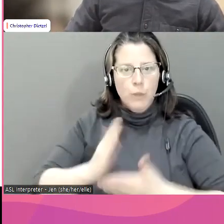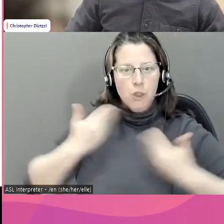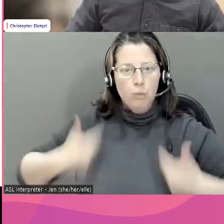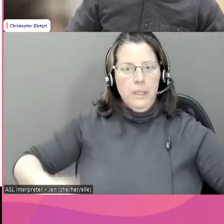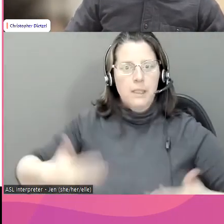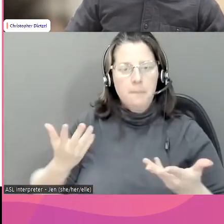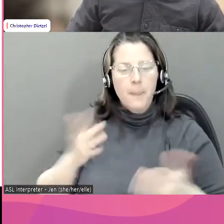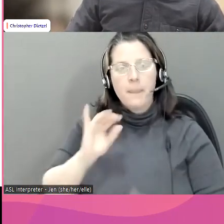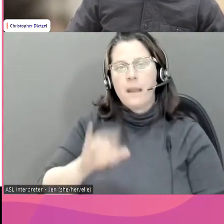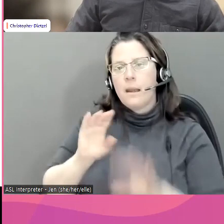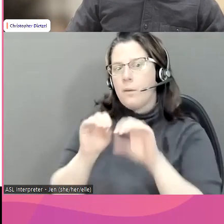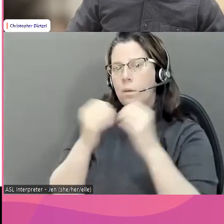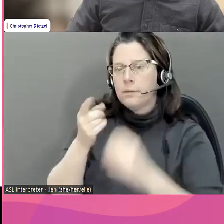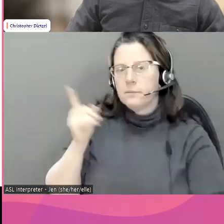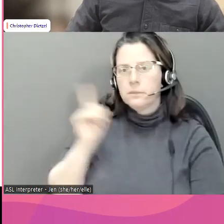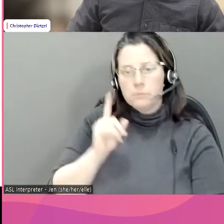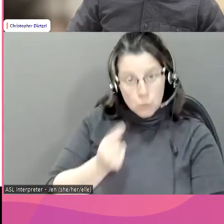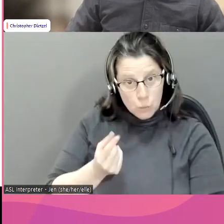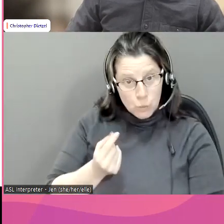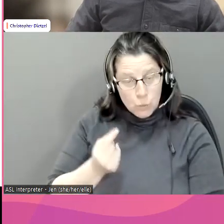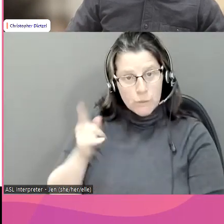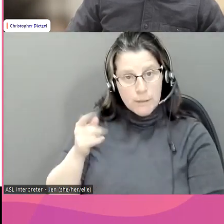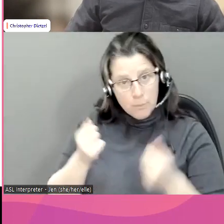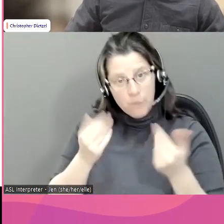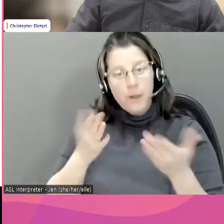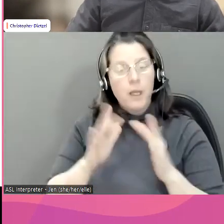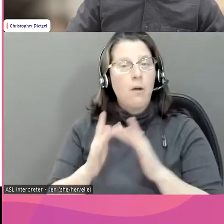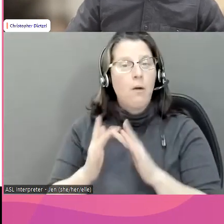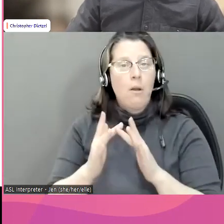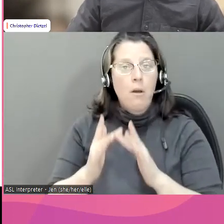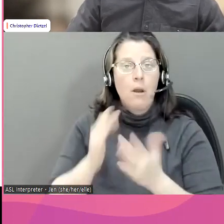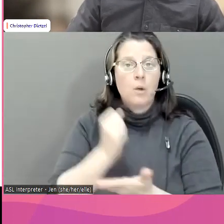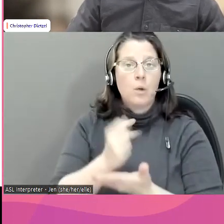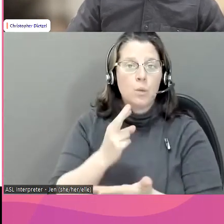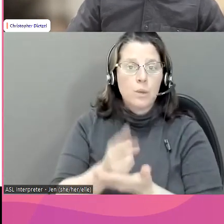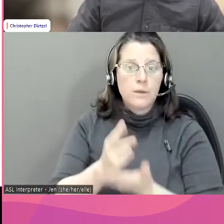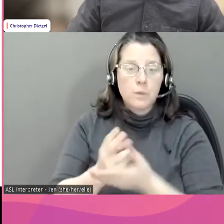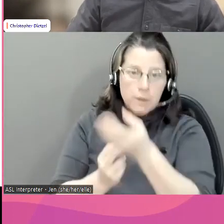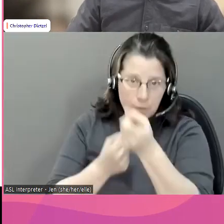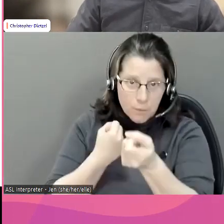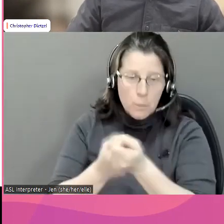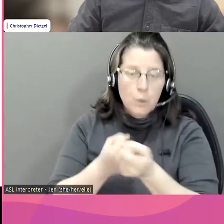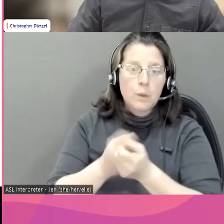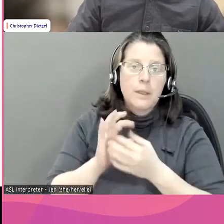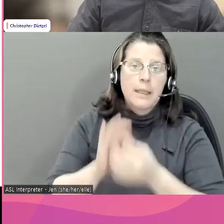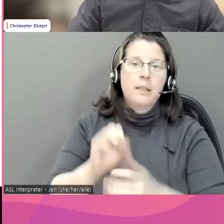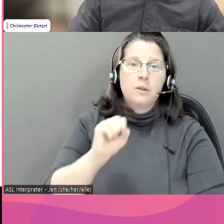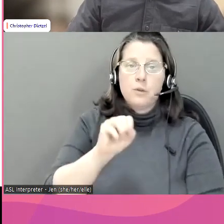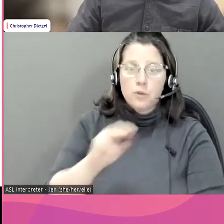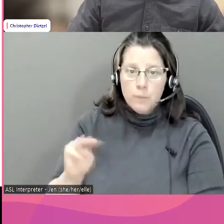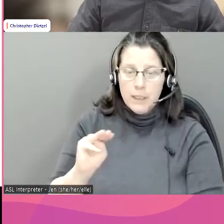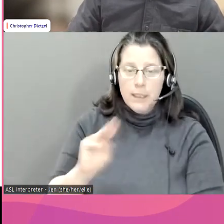Et ceci a pour but de lutter contre le harcèlement de rue